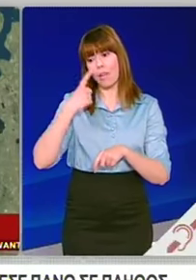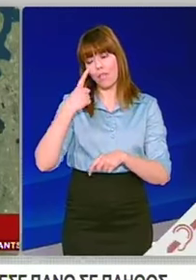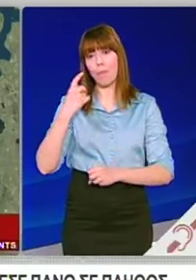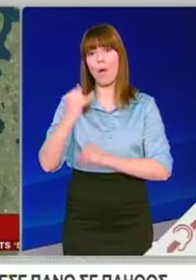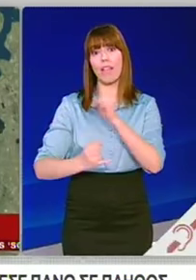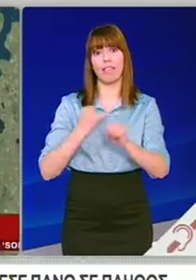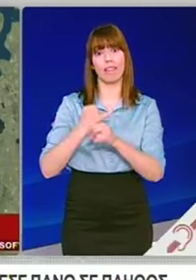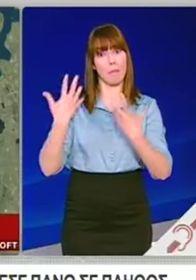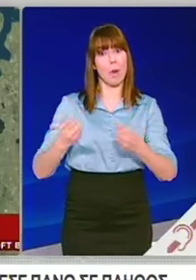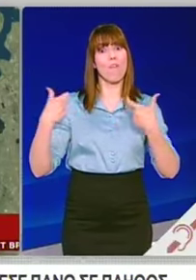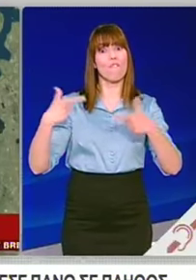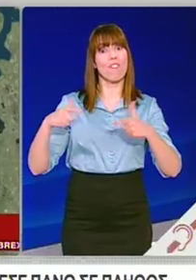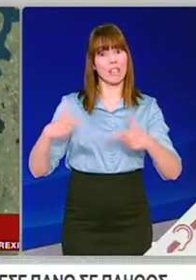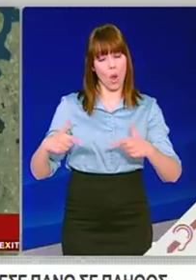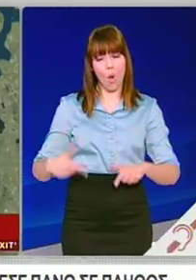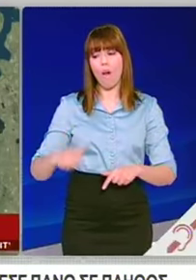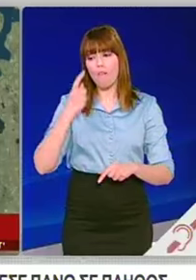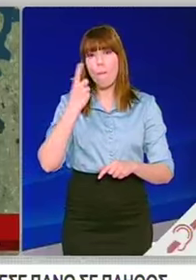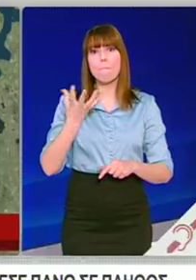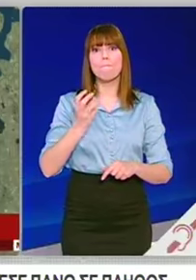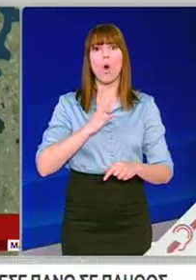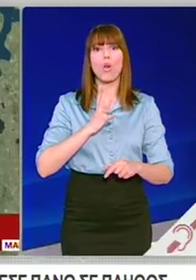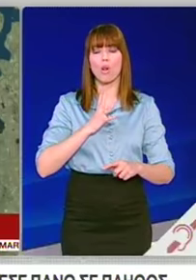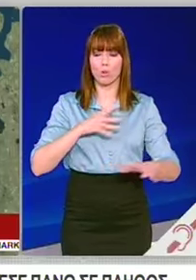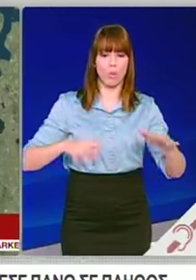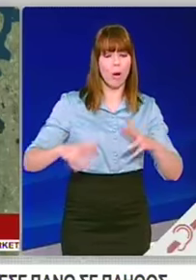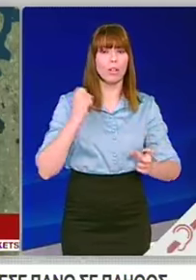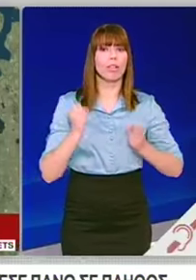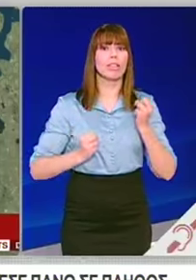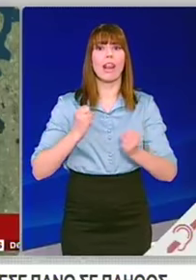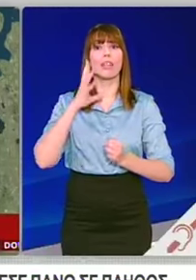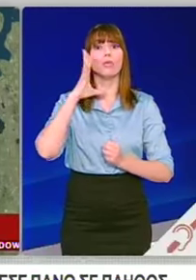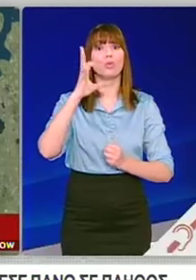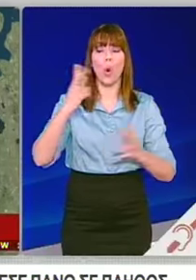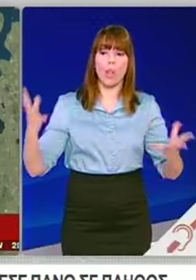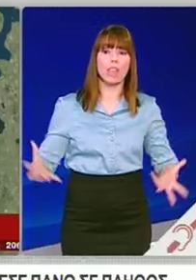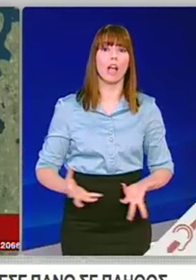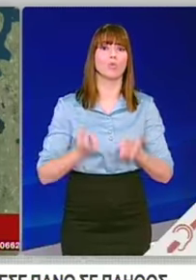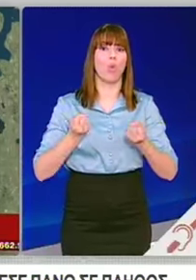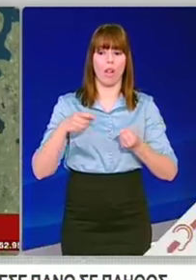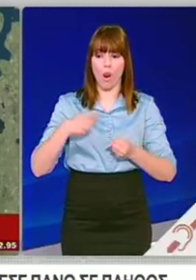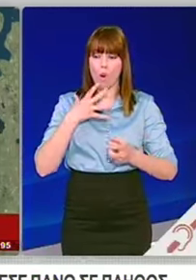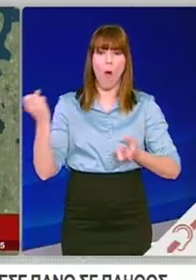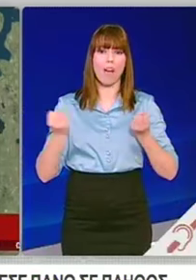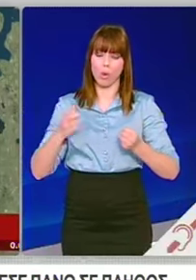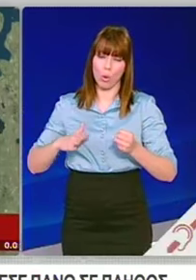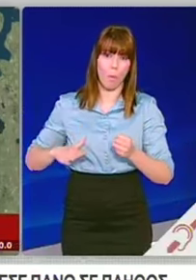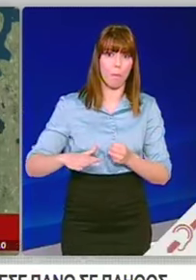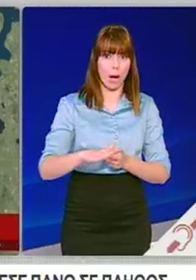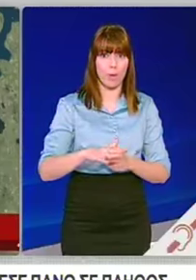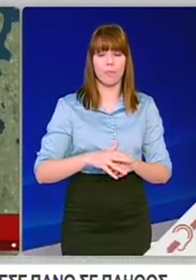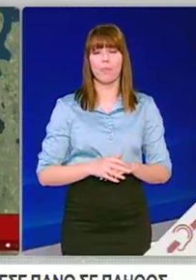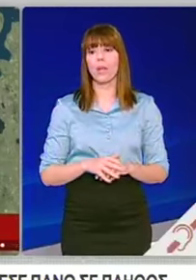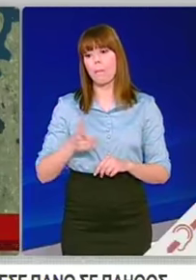πλήθος περαστικών να τρέχει για να ξεφύγει από το σημείο αυτής της ενέργειας αυτής της επίθεσης.